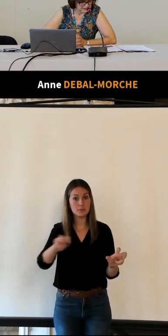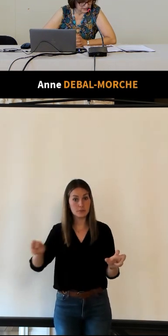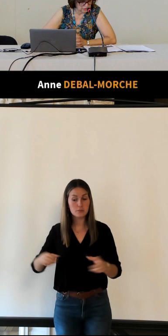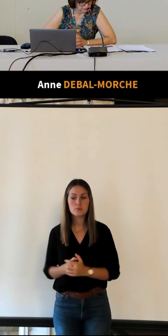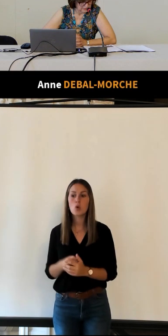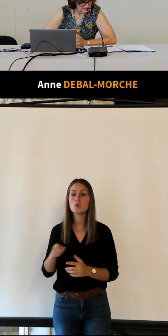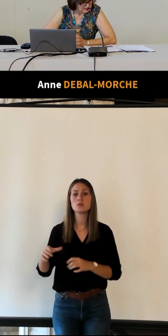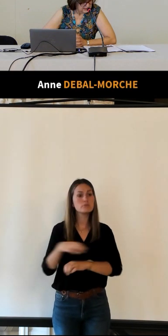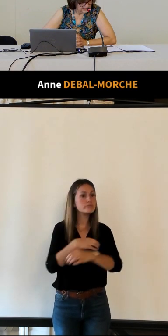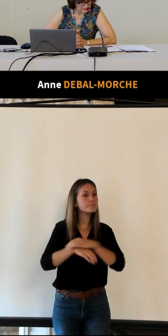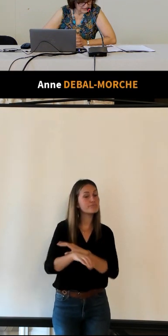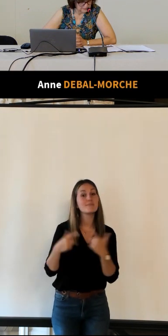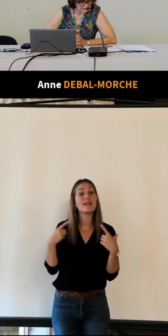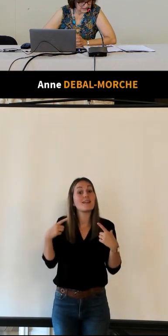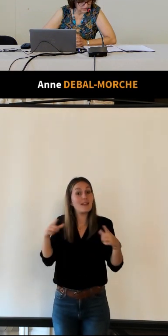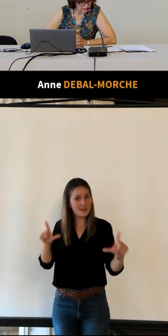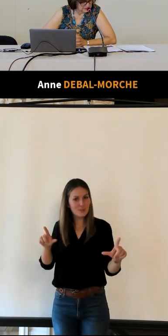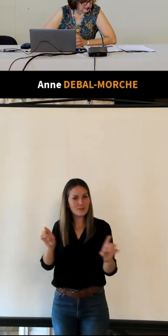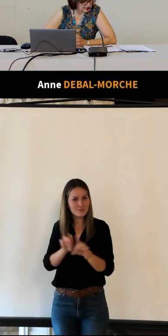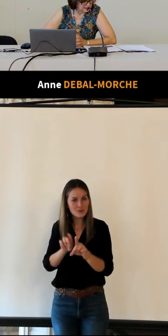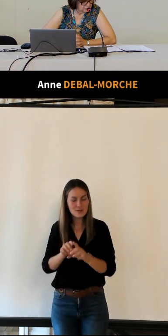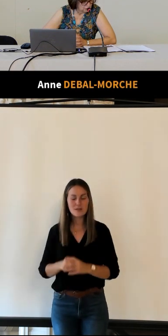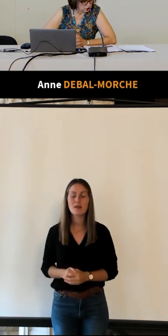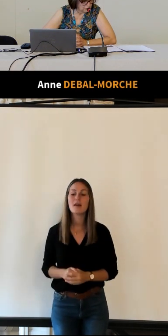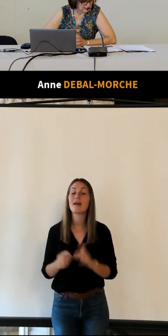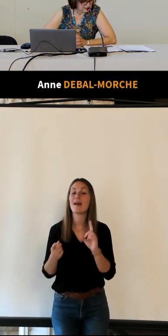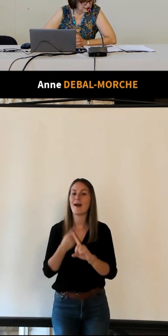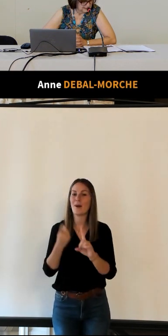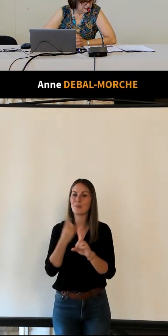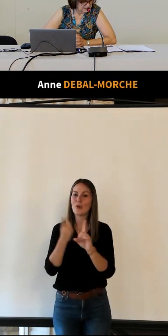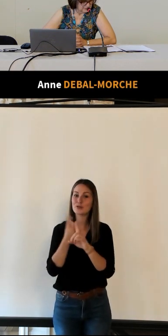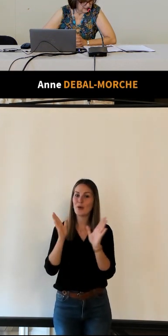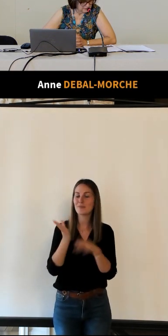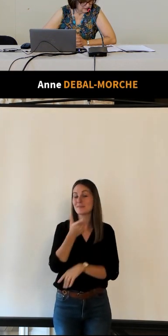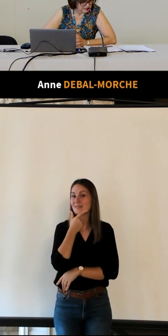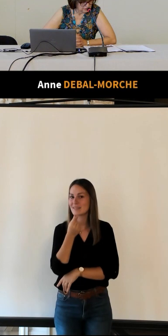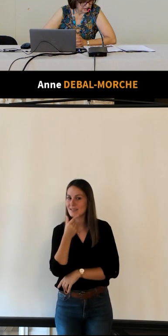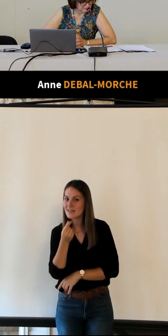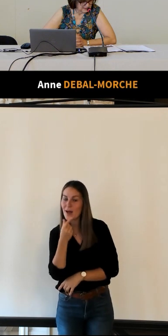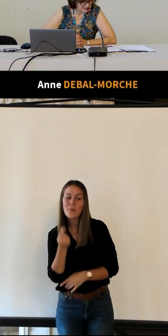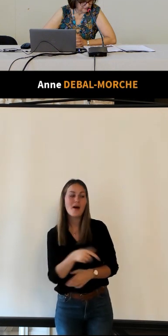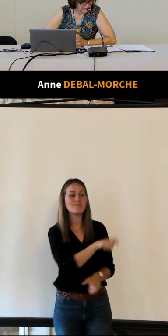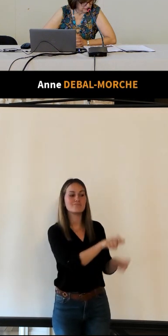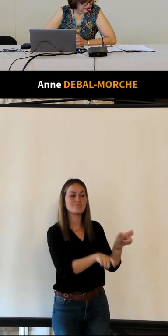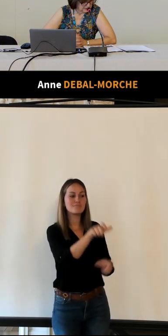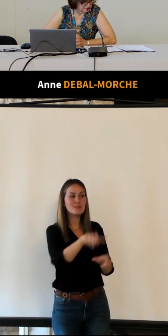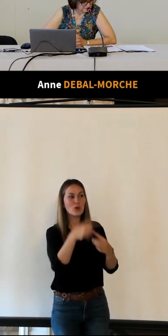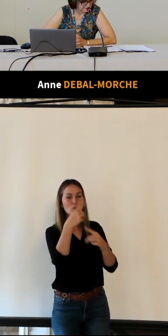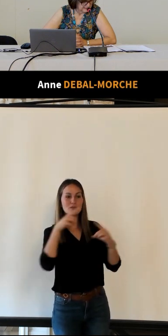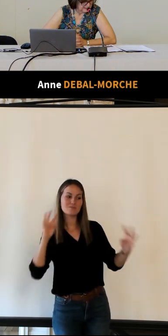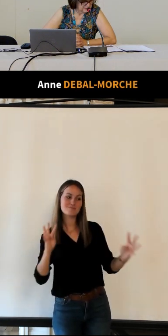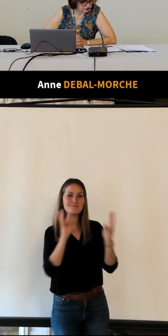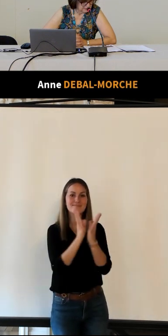liberté d'action et de la sympathie cordiale et courtoise des personnes qu'elles sont appelées à fréquenter